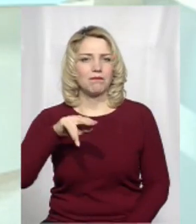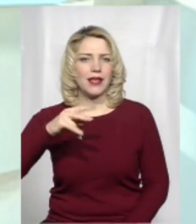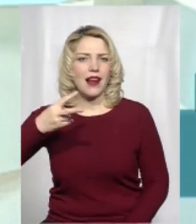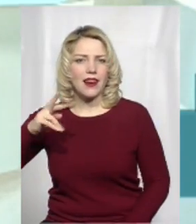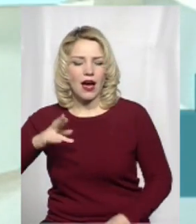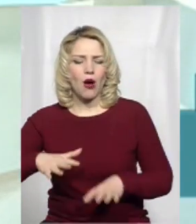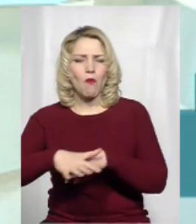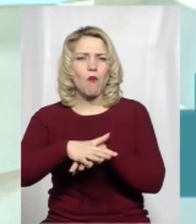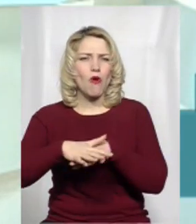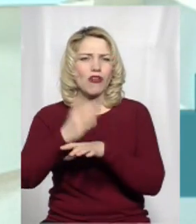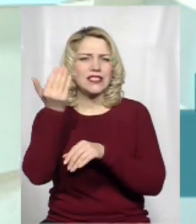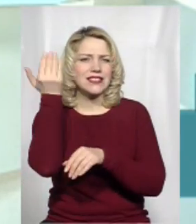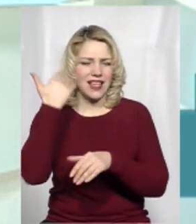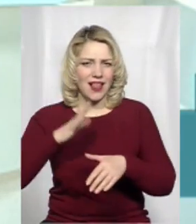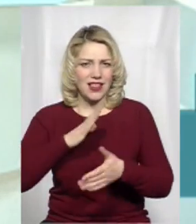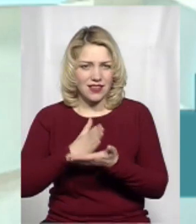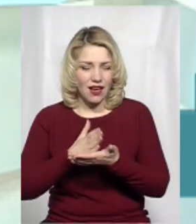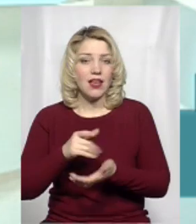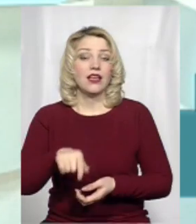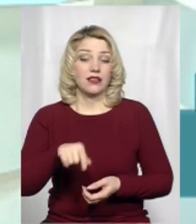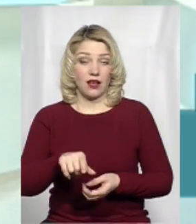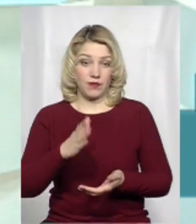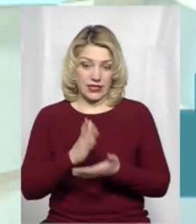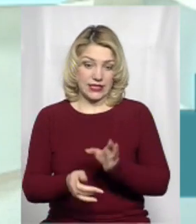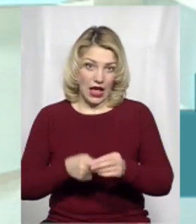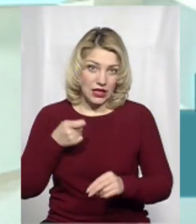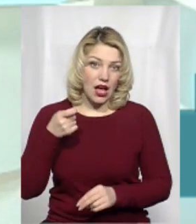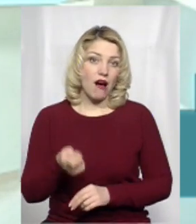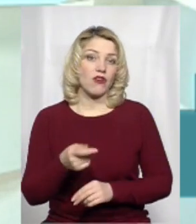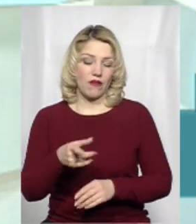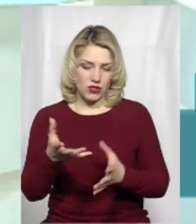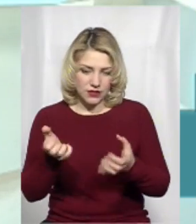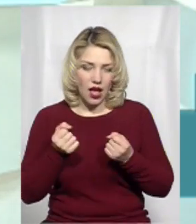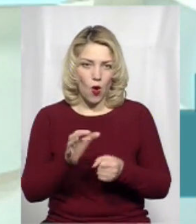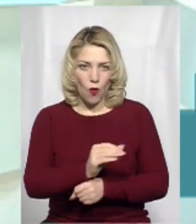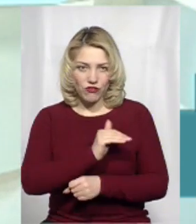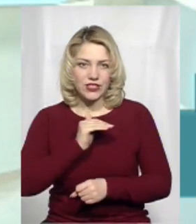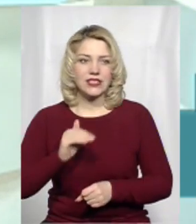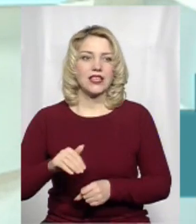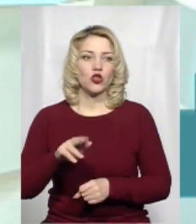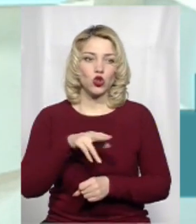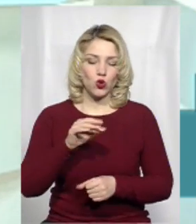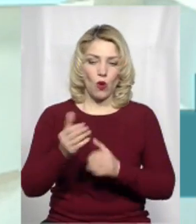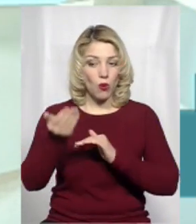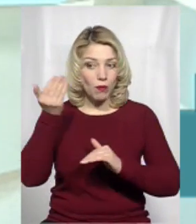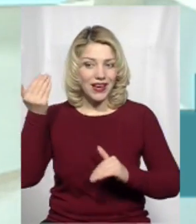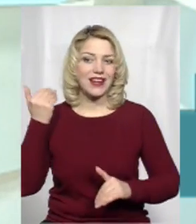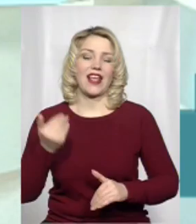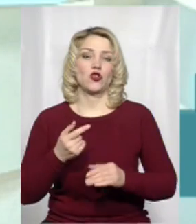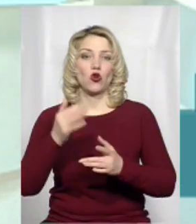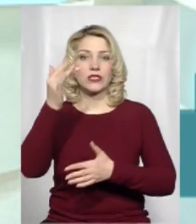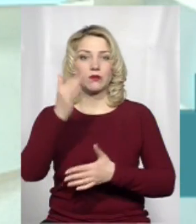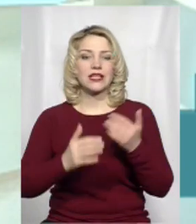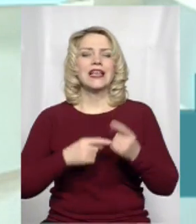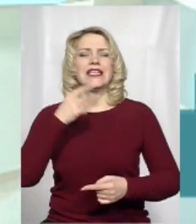колосальну роботу. Воно в нас зараз буде, є заявка, її вже взяли офіційно, до попереднього списку Всесвітньої спадщини